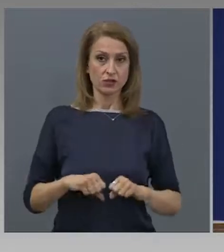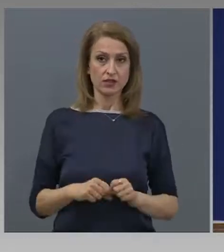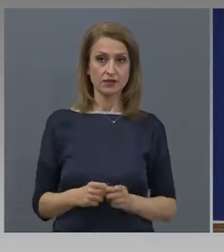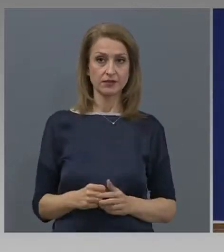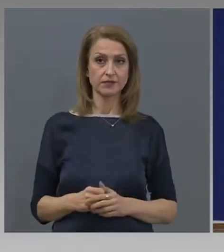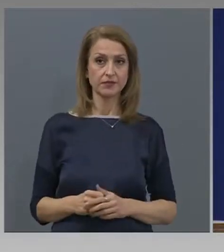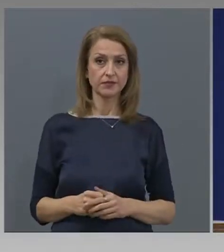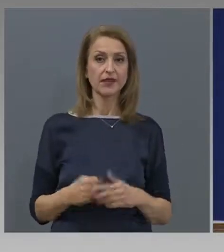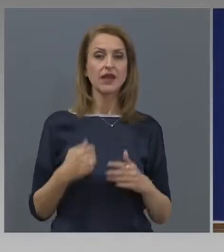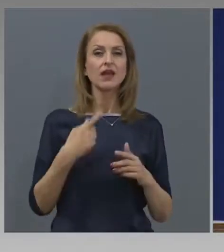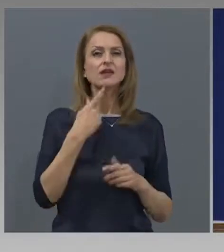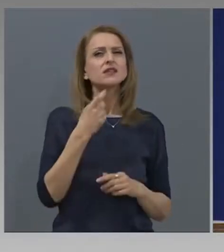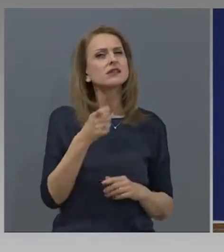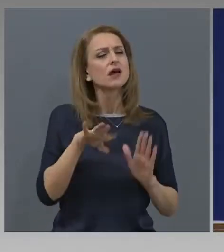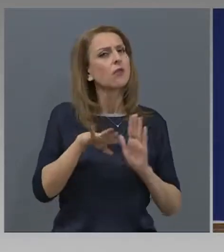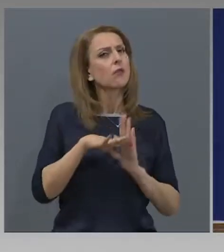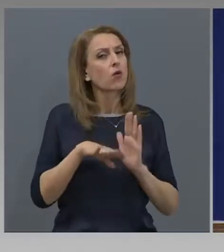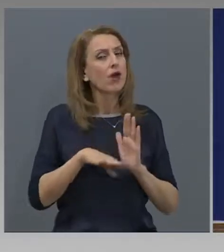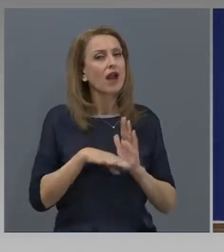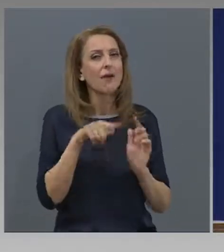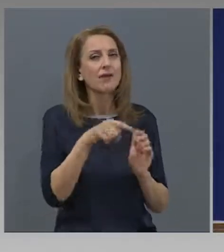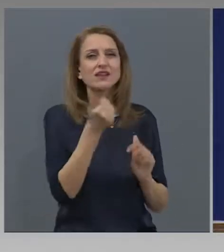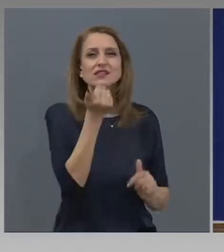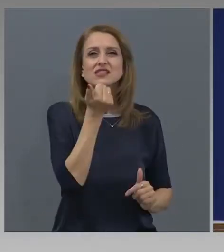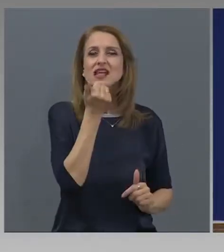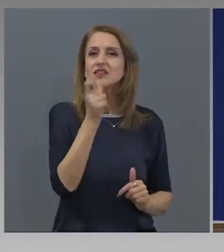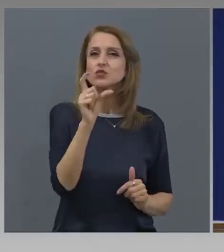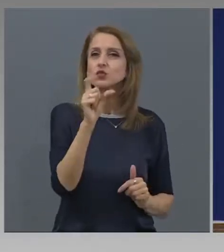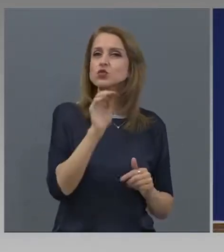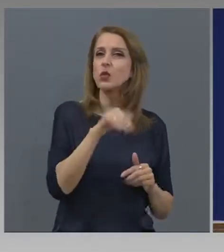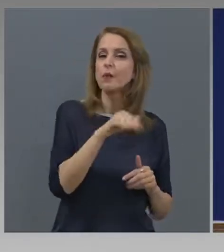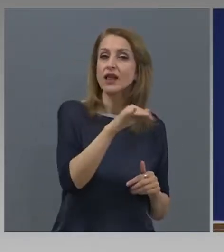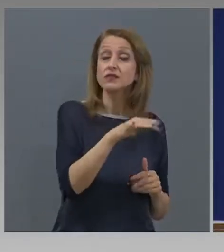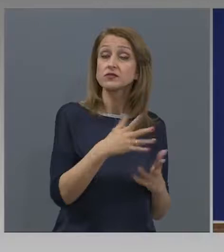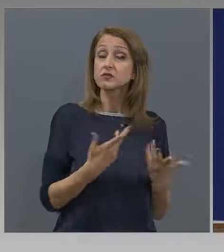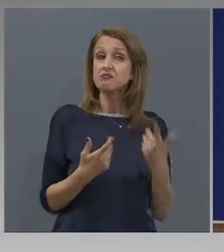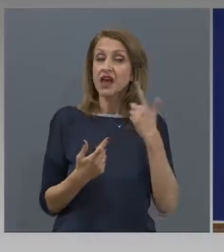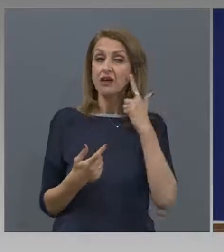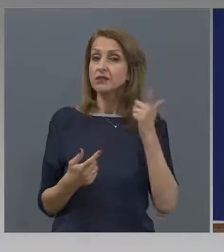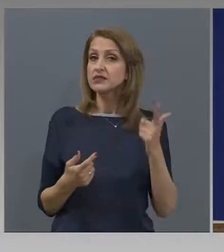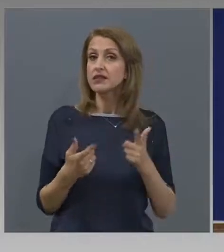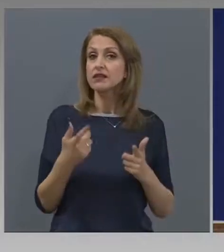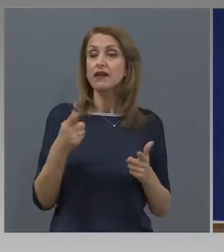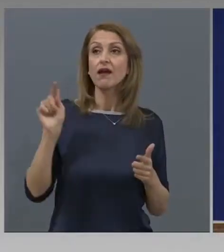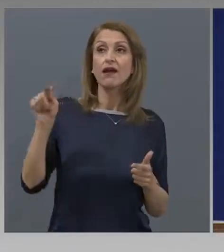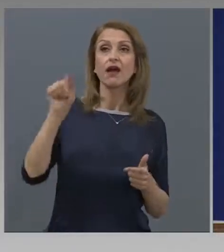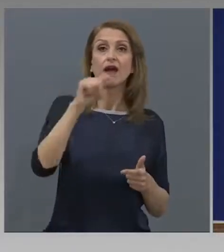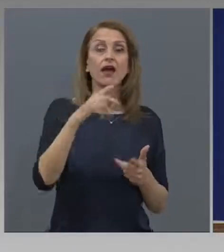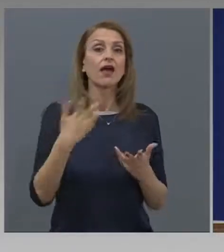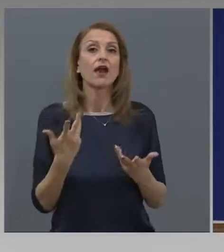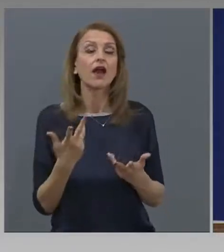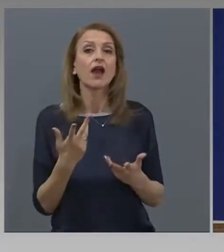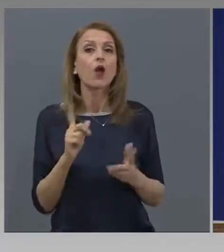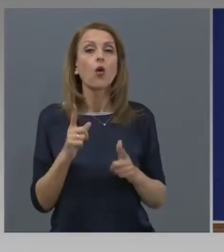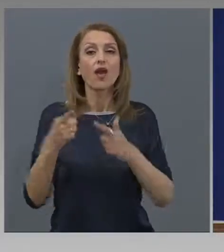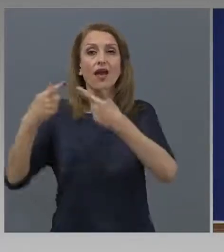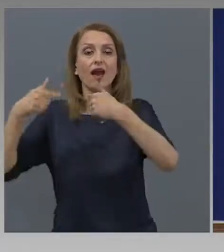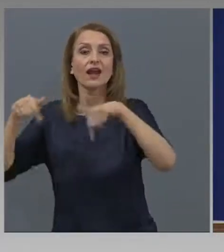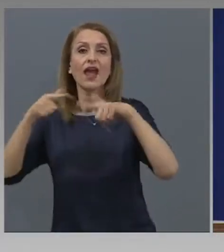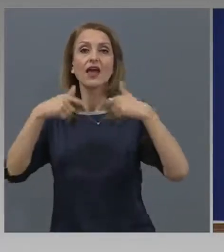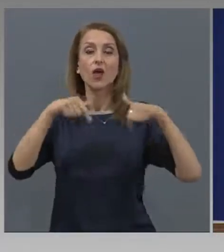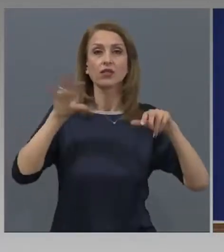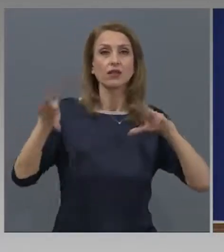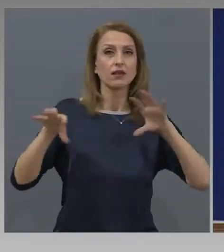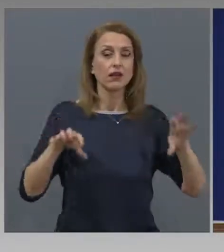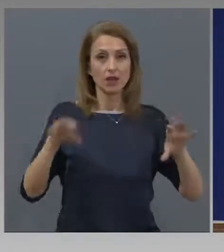тази програма за работа в сълскостно стопанство. Какъв ще бъде интереса? Къде с работодателите? Кои райони в